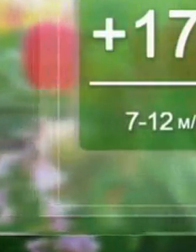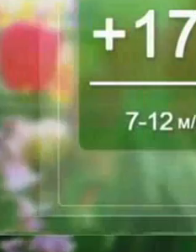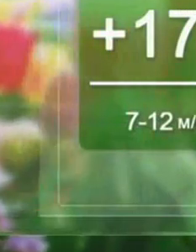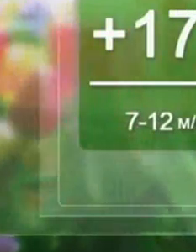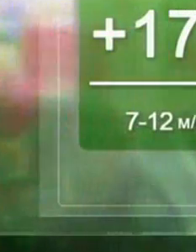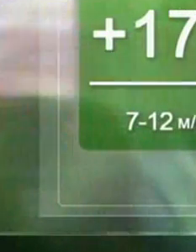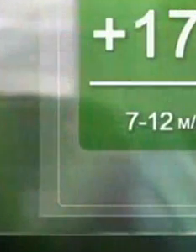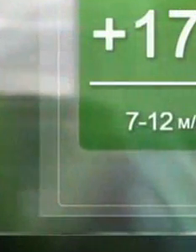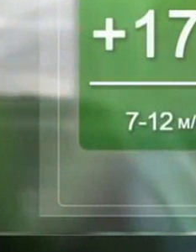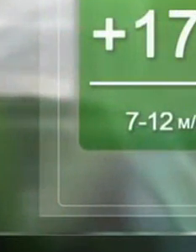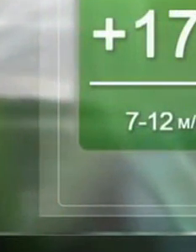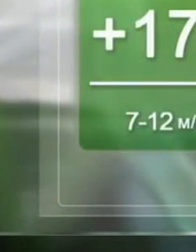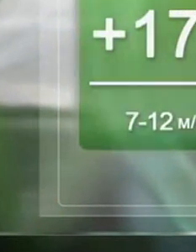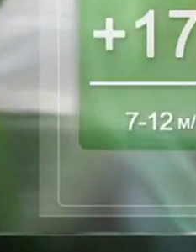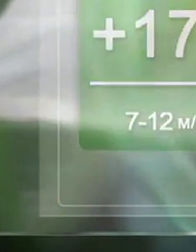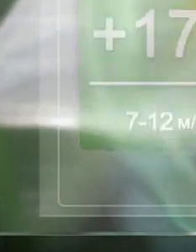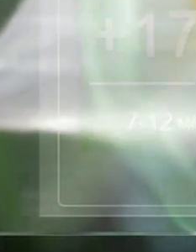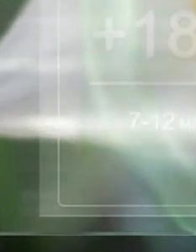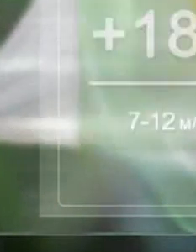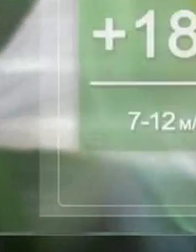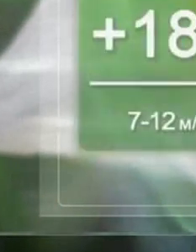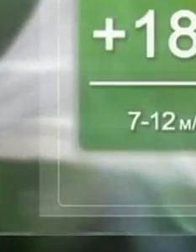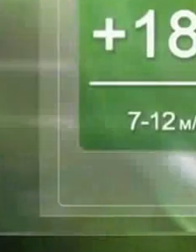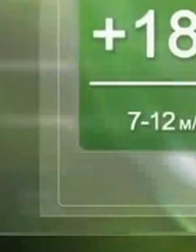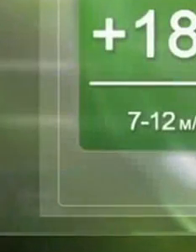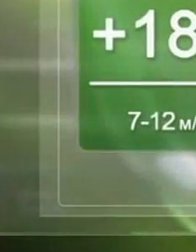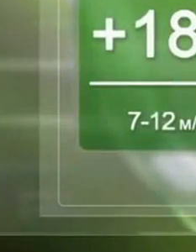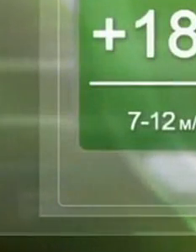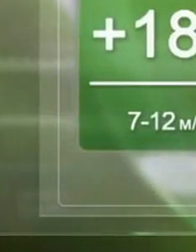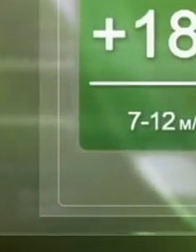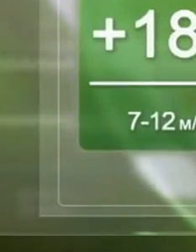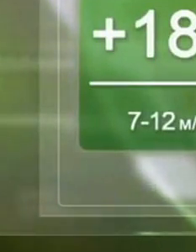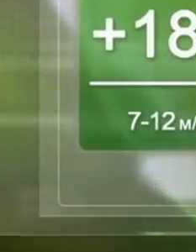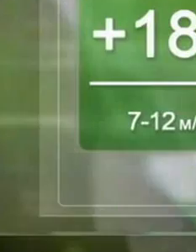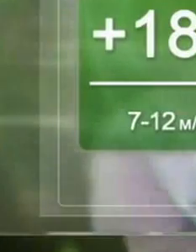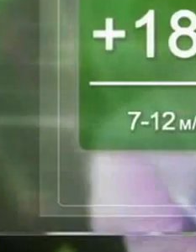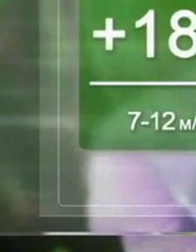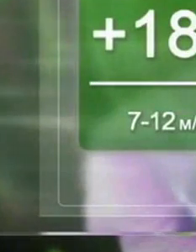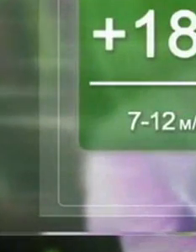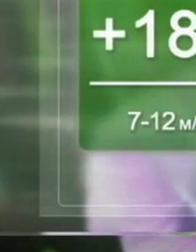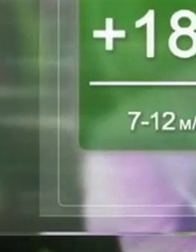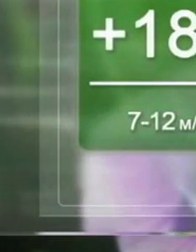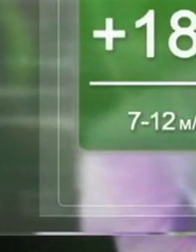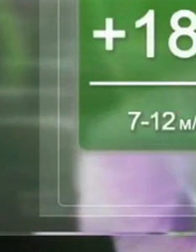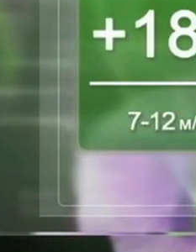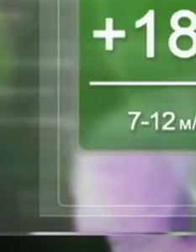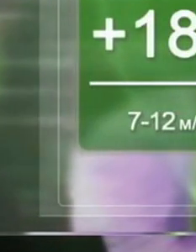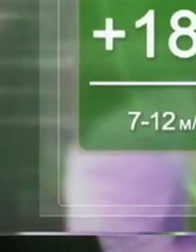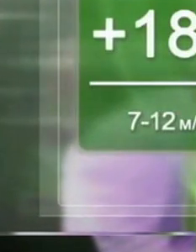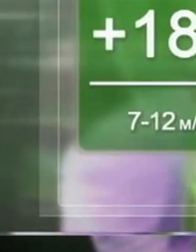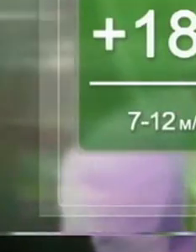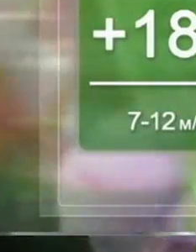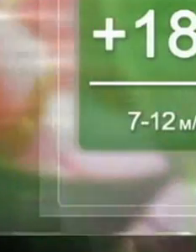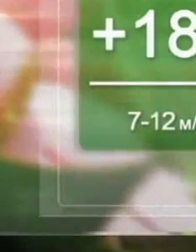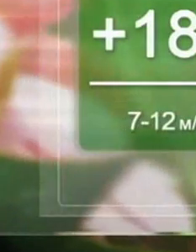термометрів піднімуться до 17-22 градусів. В обласному центрі вночі температура повітря прогріється до плюс 8-10 та до